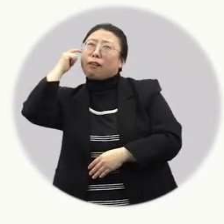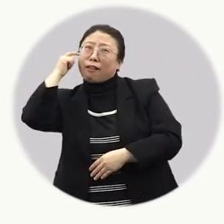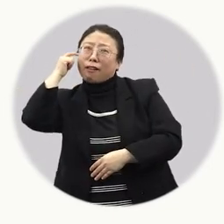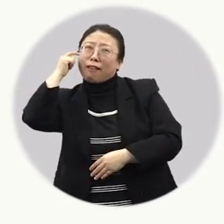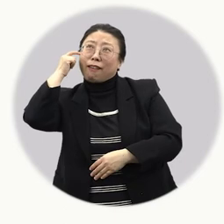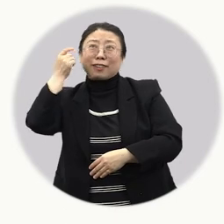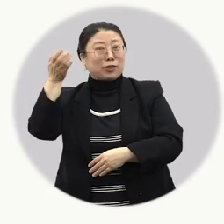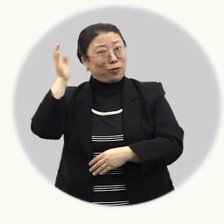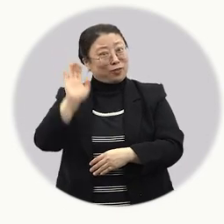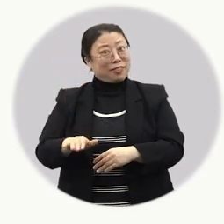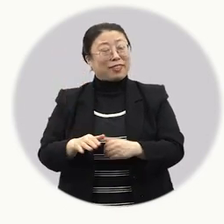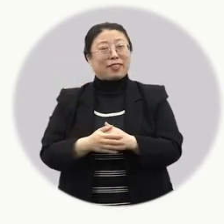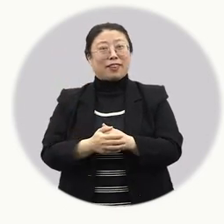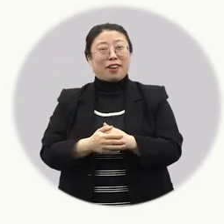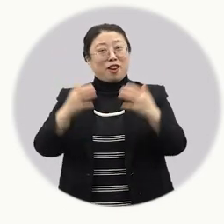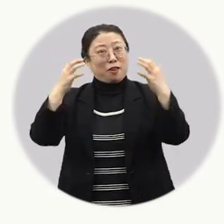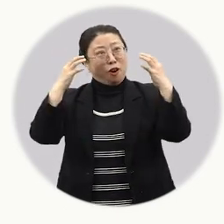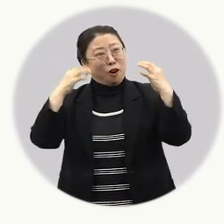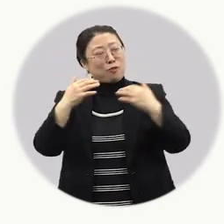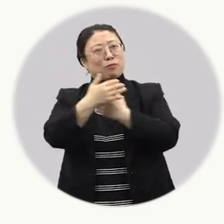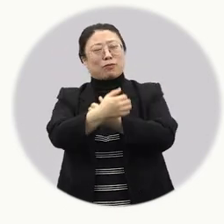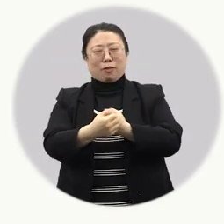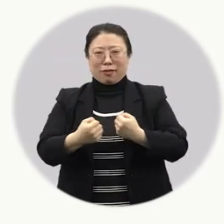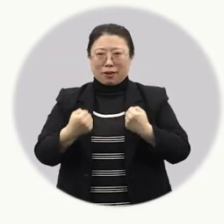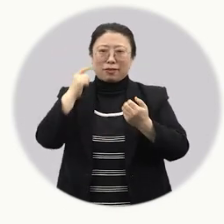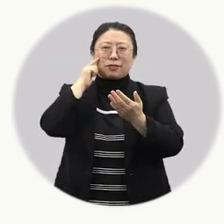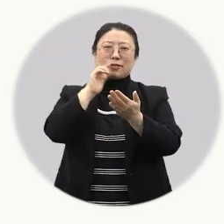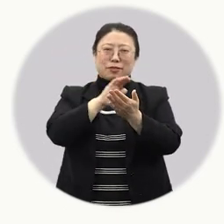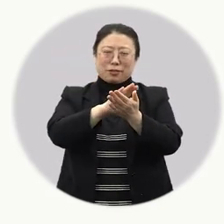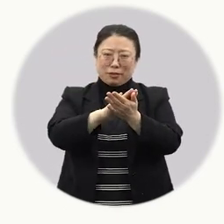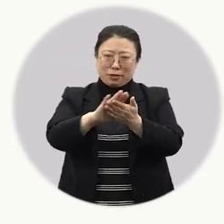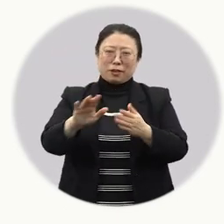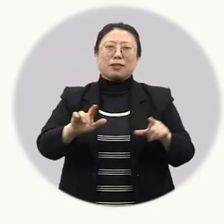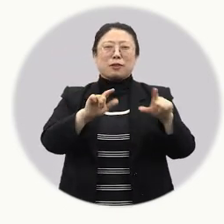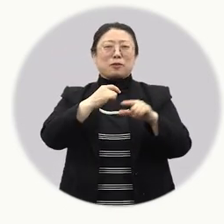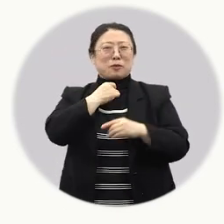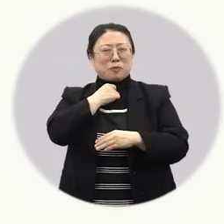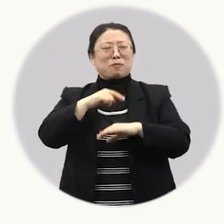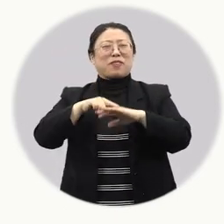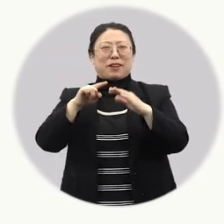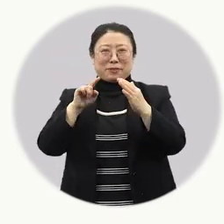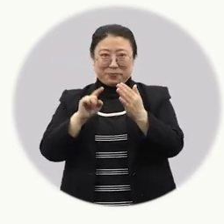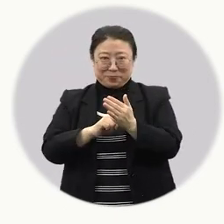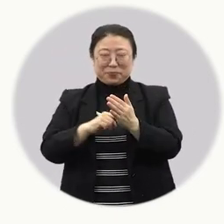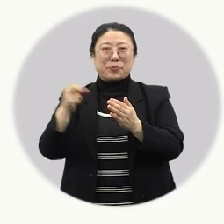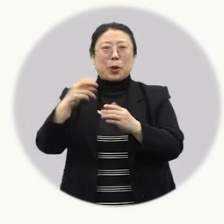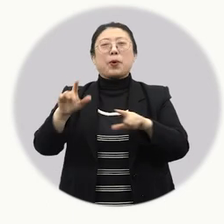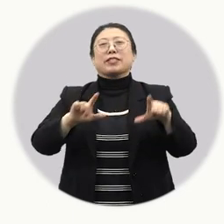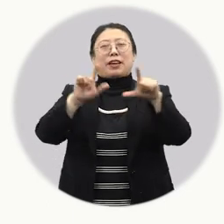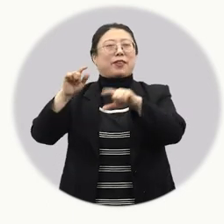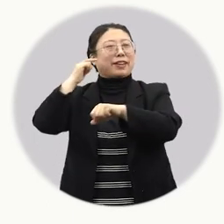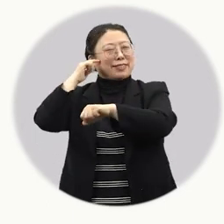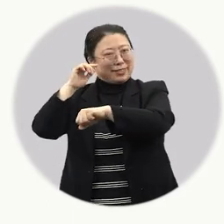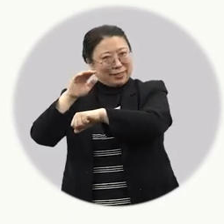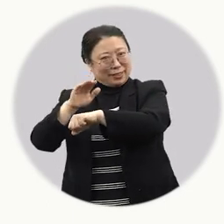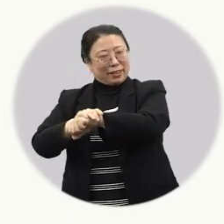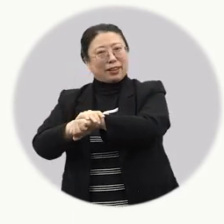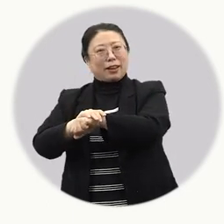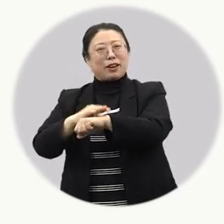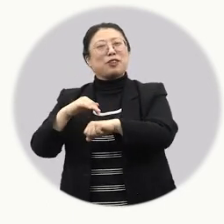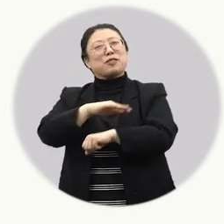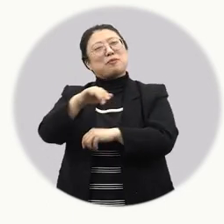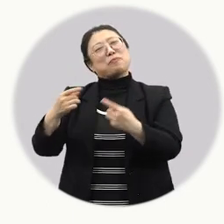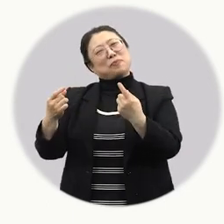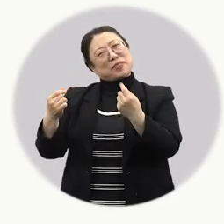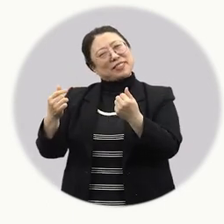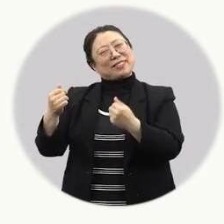생각했거든요. 그런데 여름을 건강하고 시원하게 보내고 싶어하는 마음도, 생활에 담긴